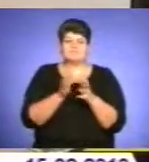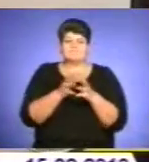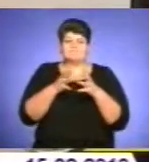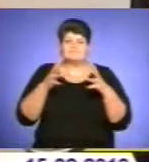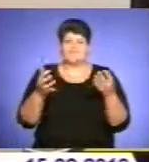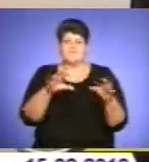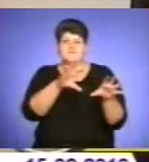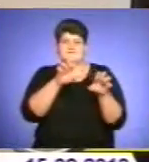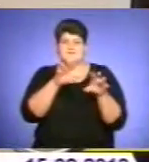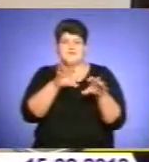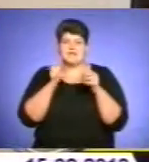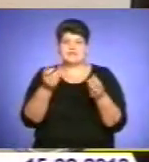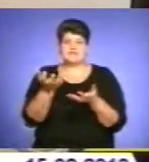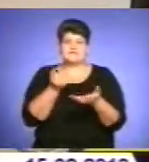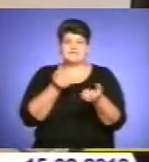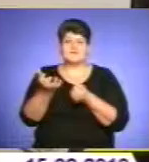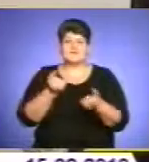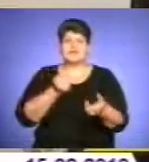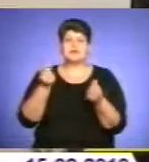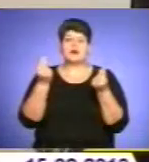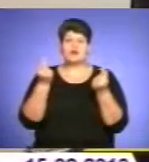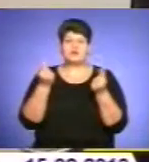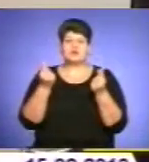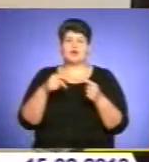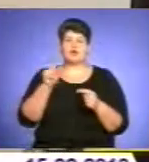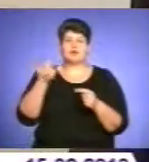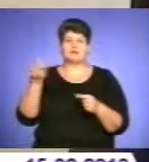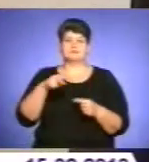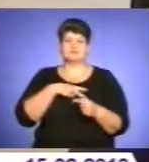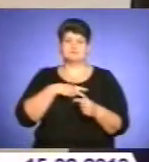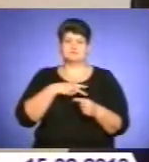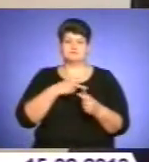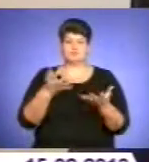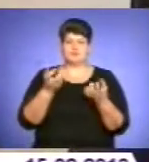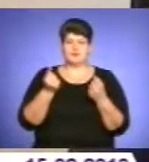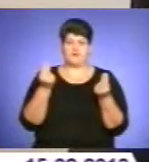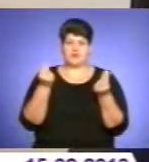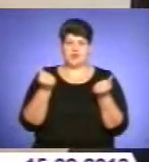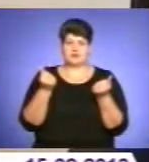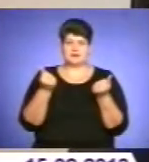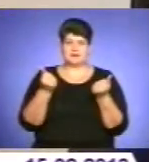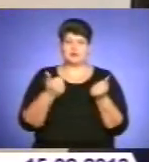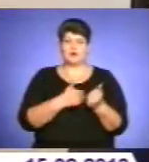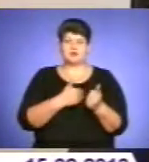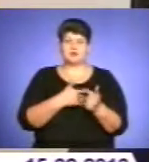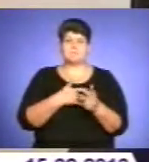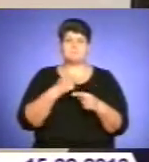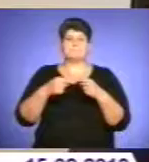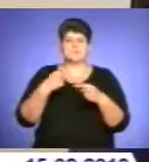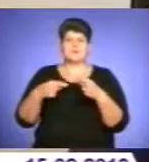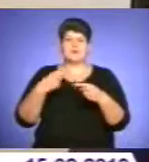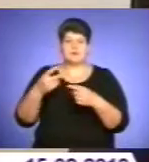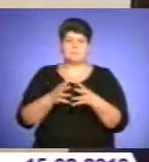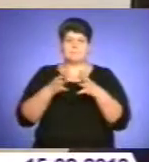клієнтів гроші. Так само особи, які отримали приз у вигляді готівкових грошових коштів, заохочувалися до подальших ставок, до